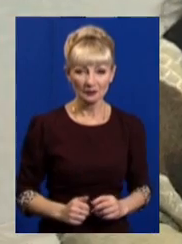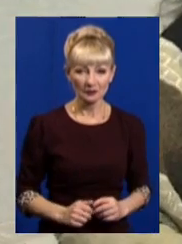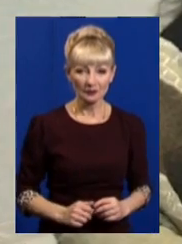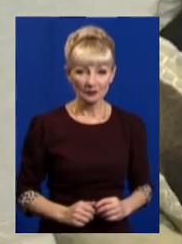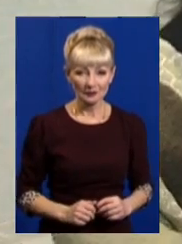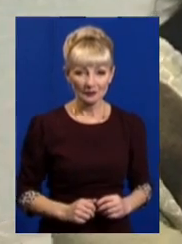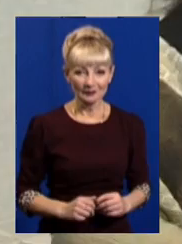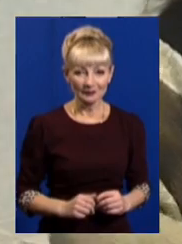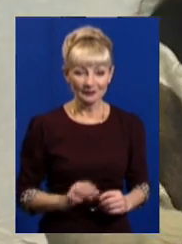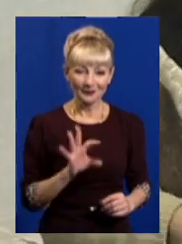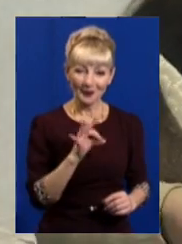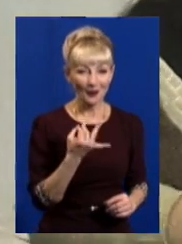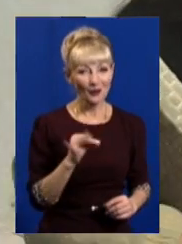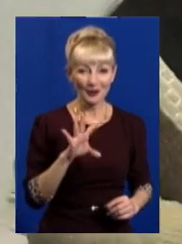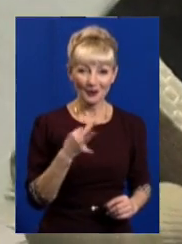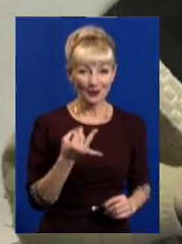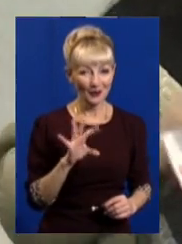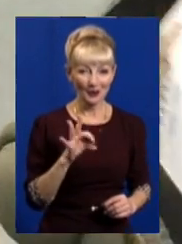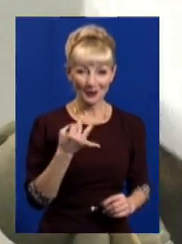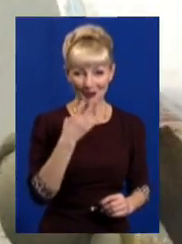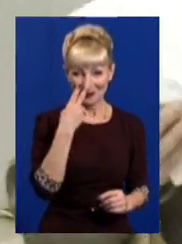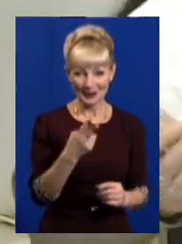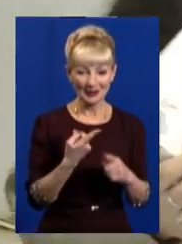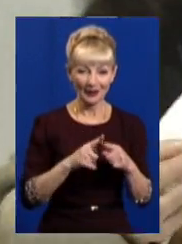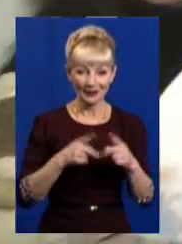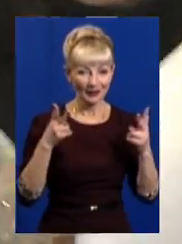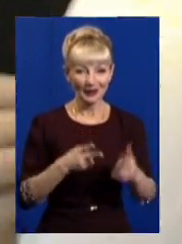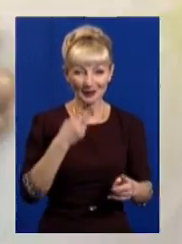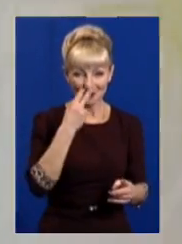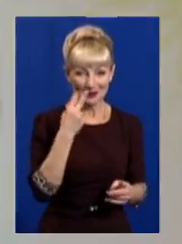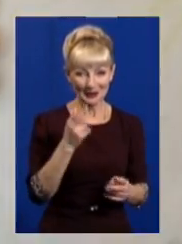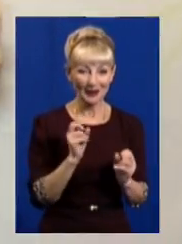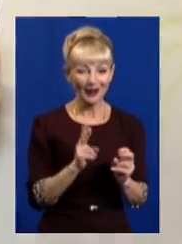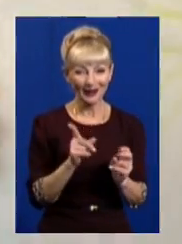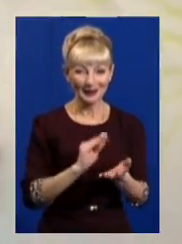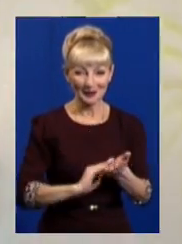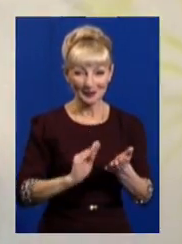Ой, ой, ой, ой, ой, подивіться, це треба подивитись, як вона пише.